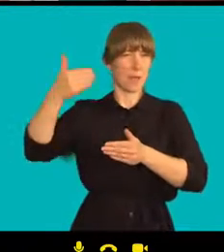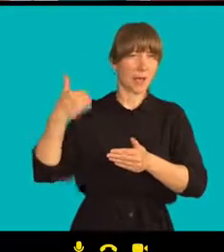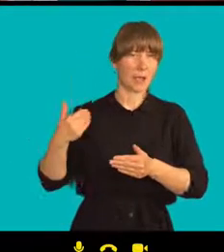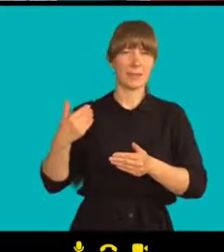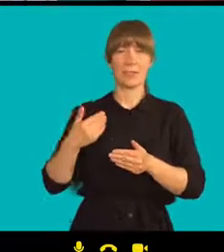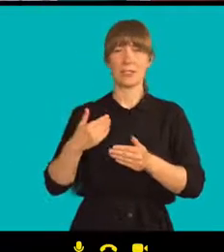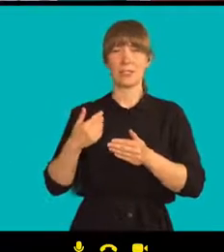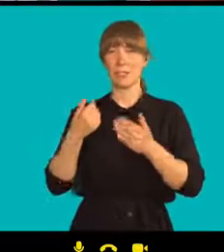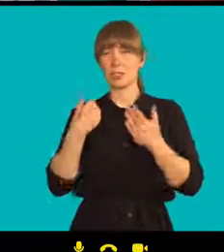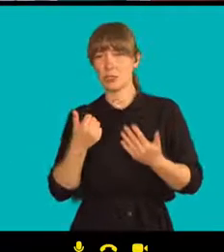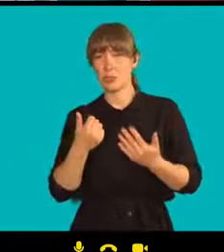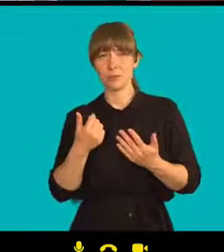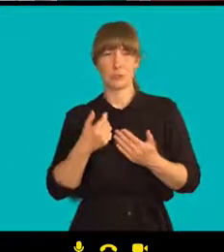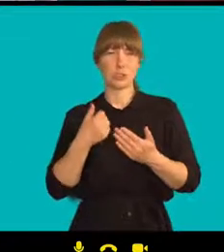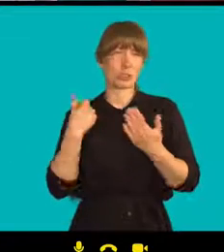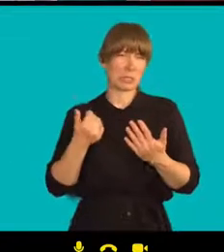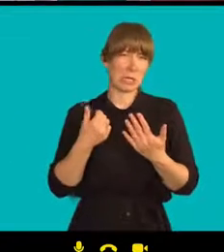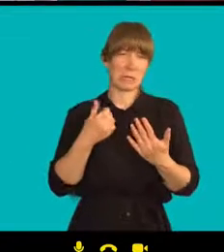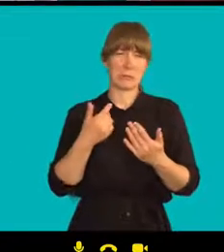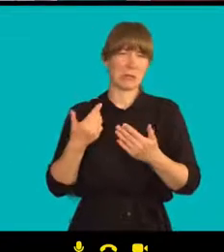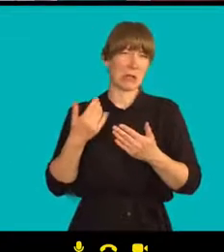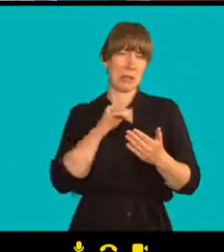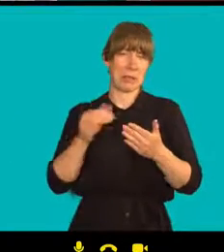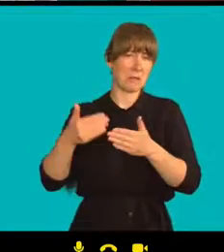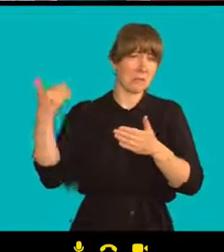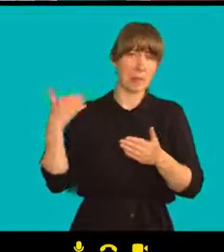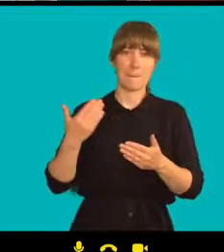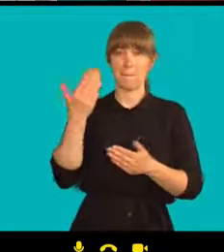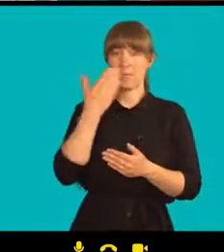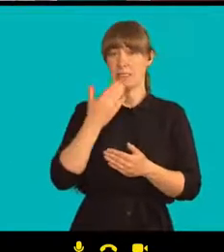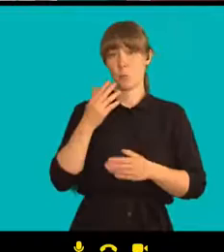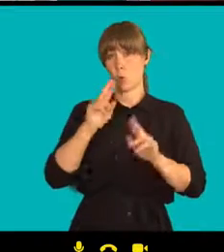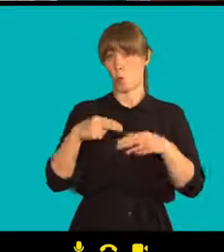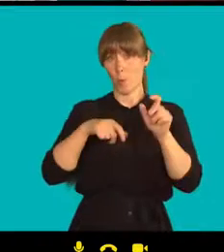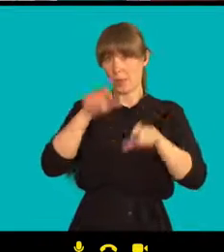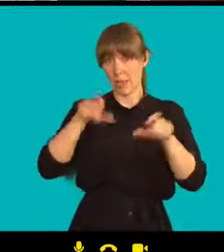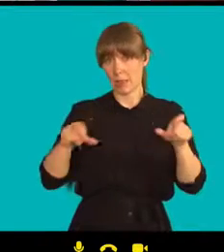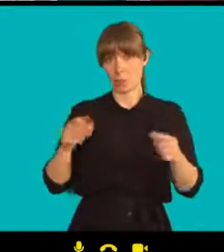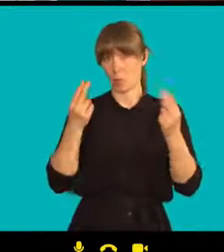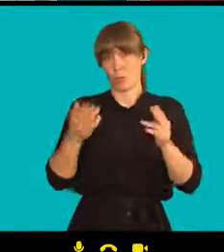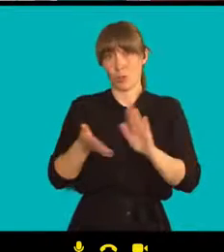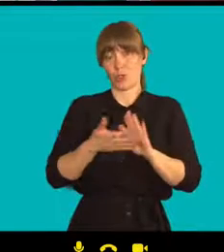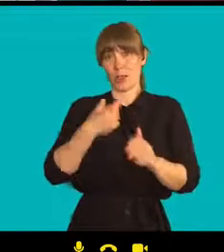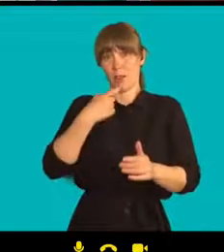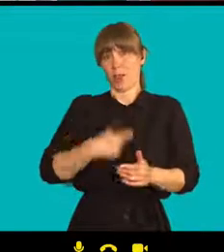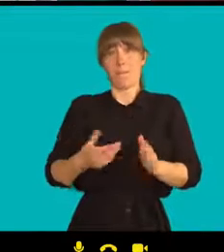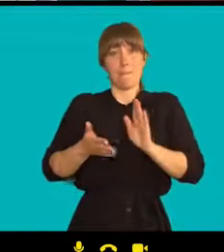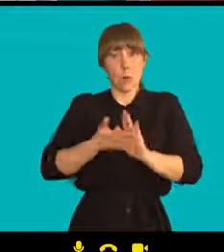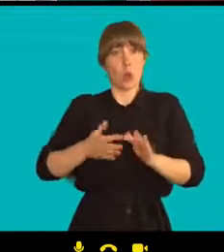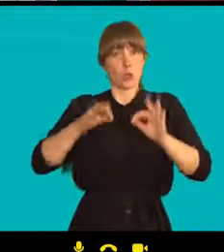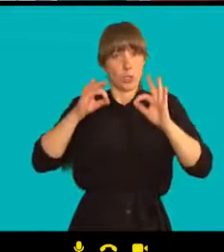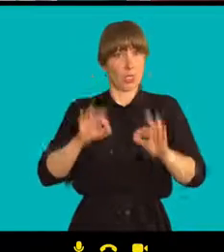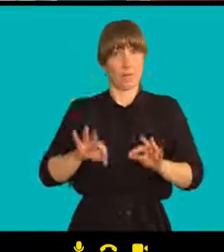jelorusku. Zásadní, například, proč jsem se rozhodl natočit film o tady těch lidech zrovna.